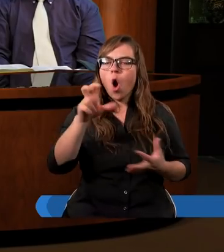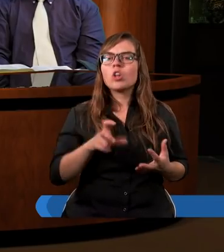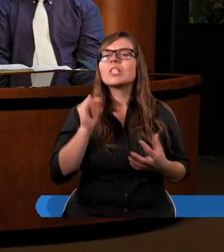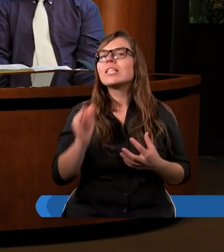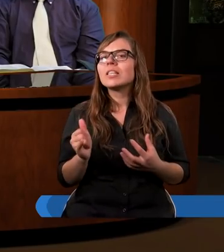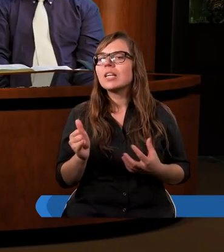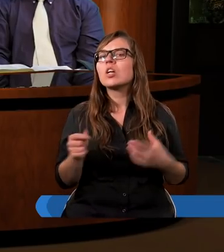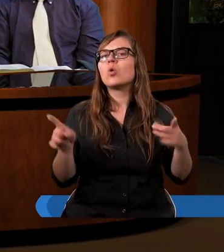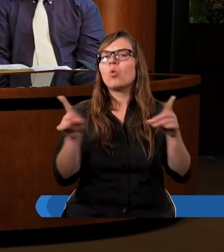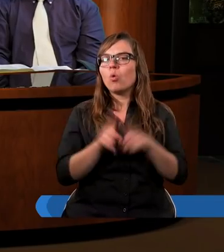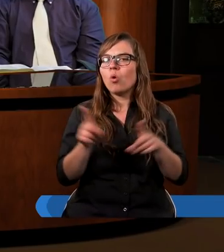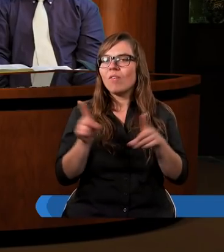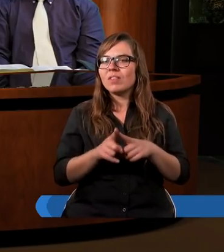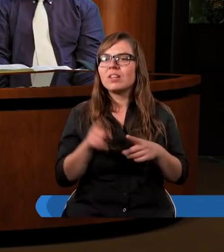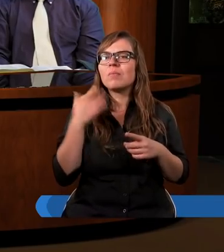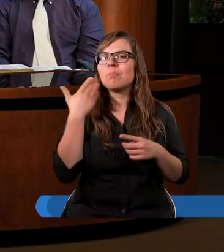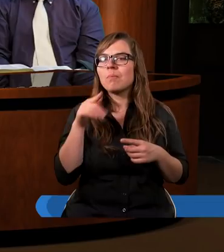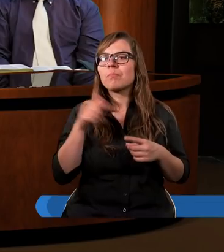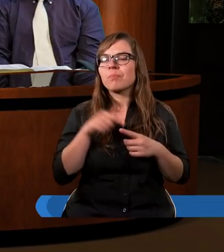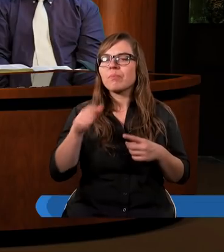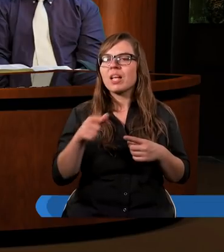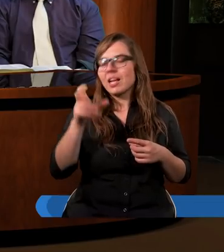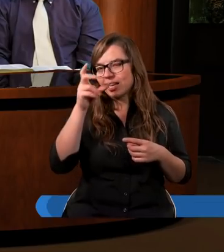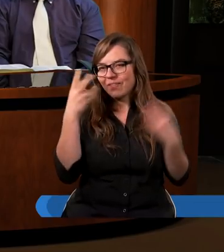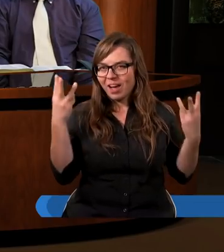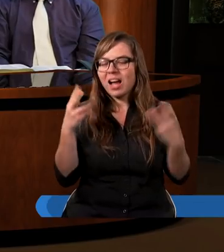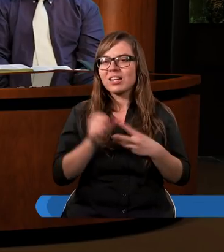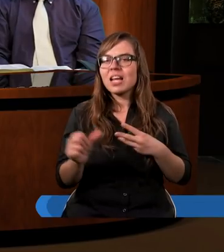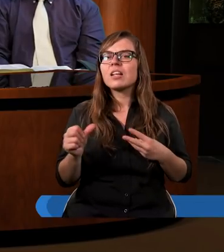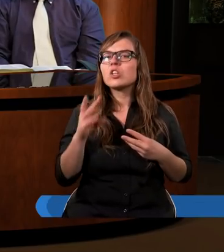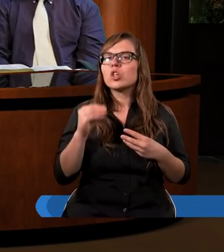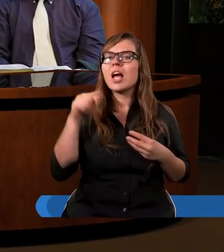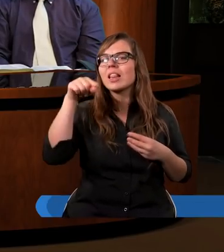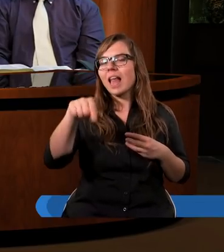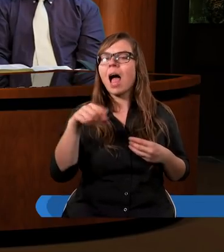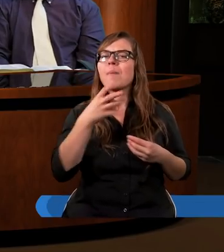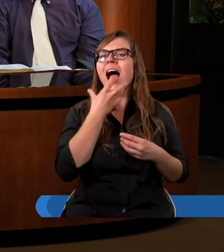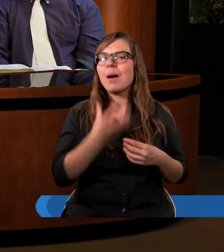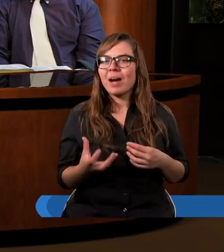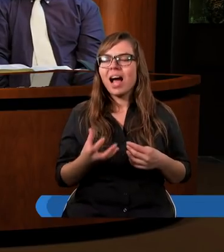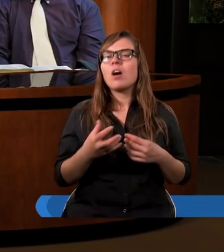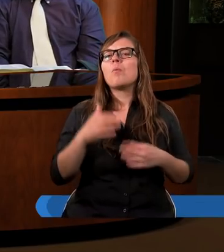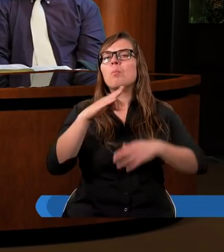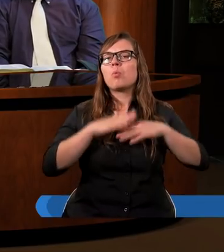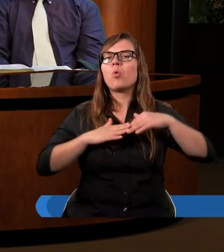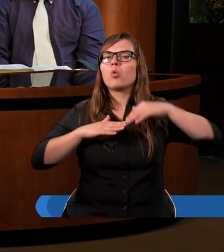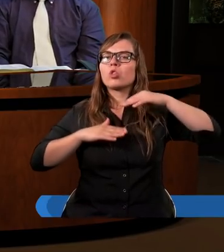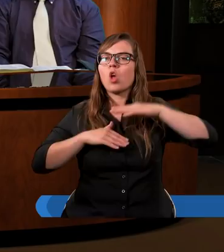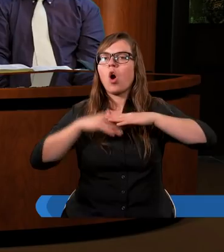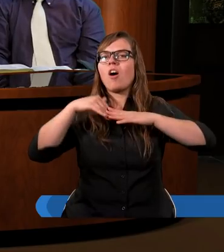również bardzo to istotne jest, że tam Abraham budował